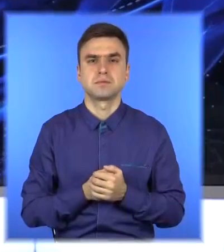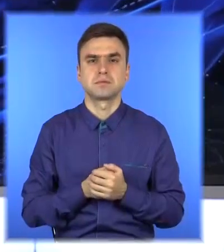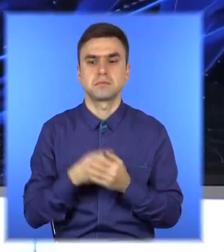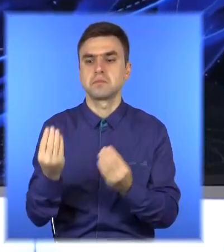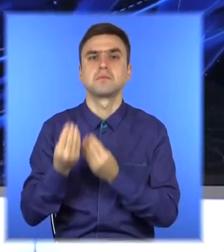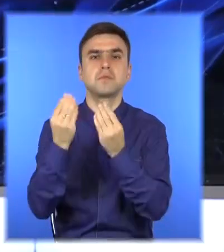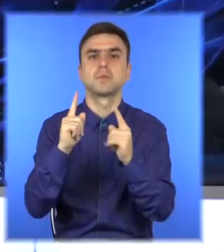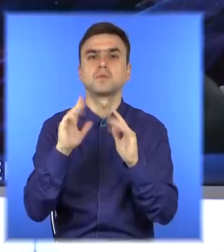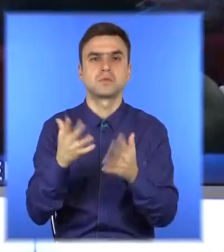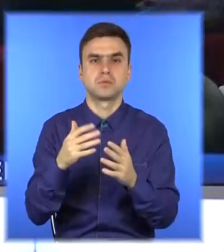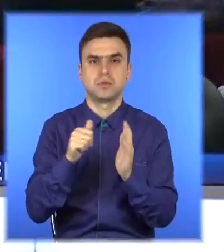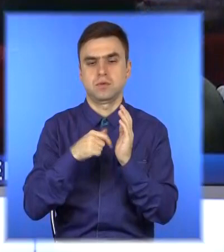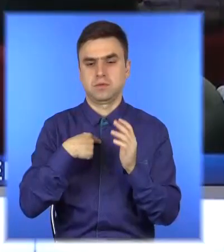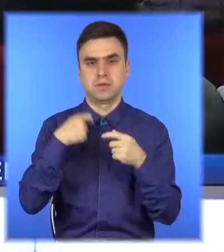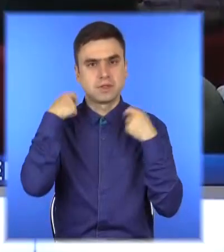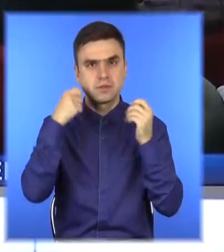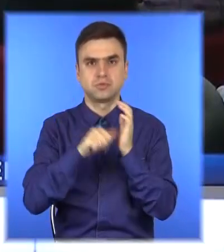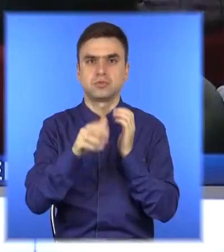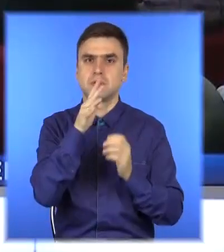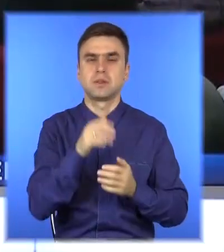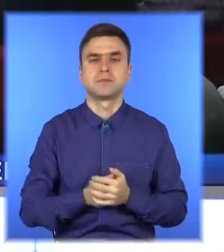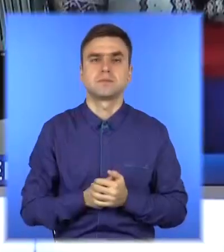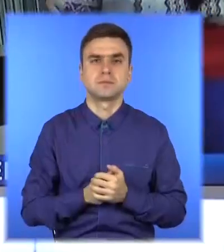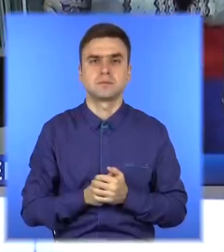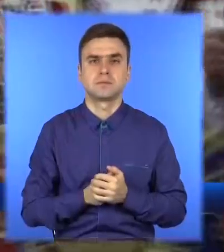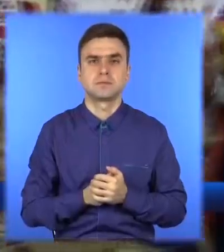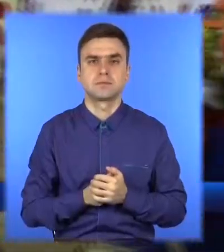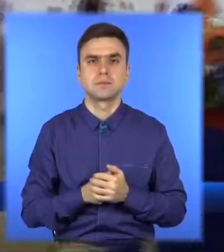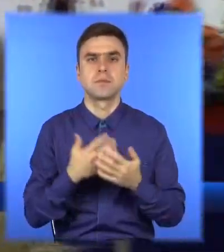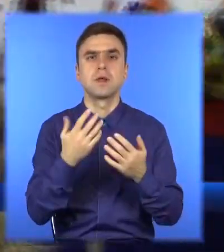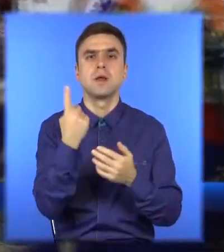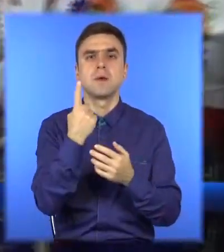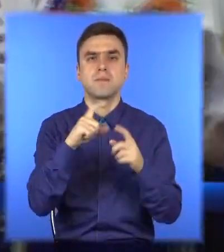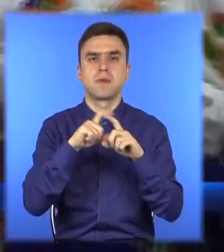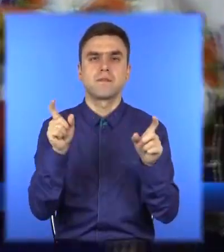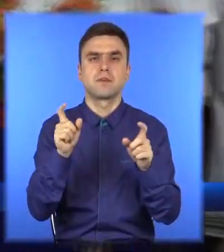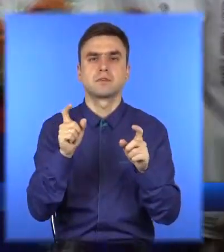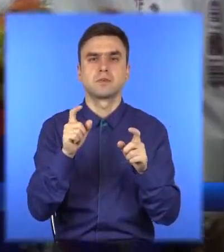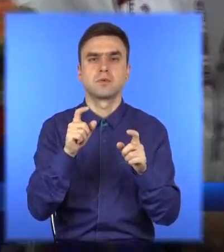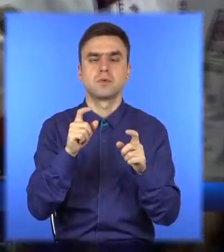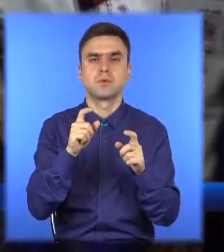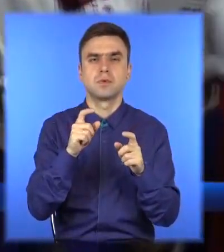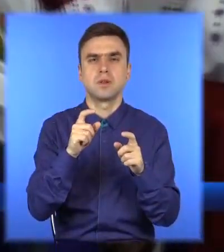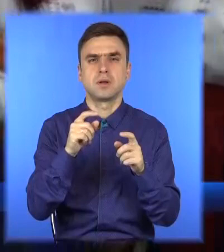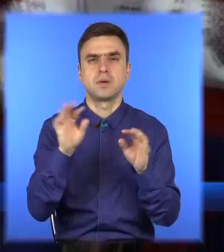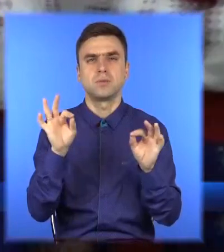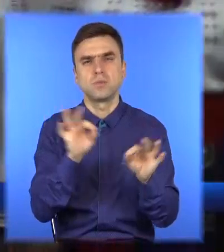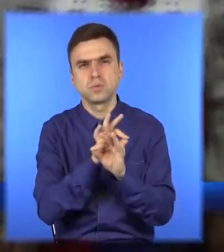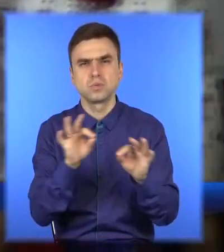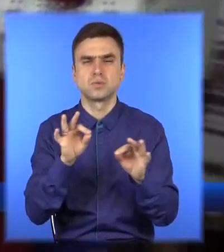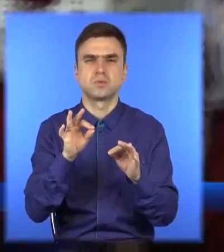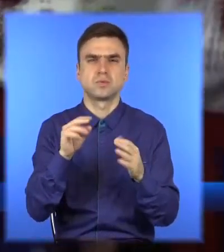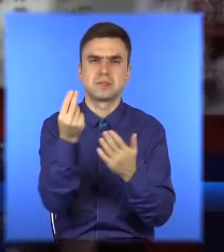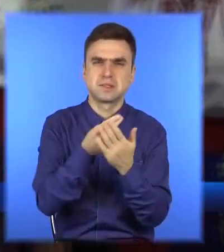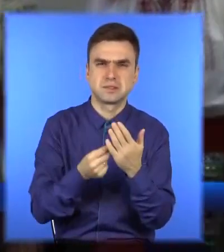вечорниці. До Дня Святої Катерини у першій школі мистецтв ансамбль «Ожіна» дав народний концерт. В національному вбранні